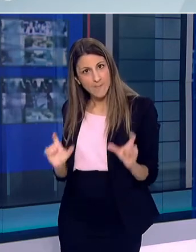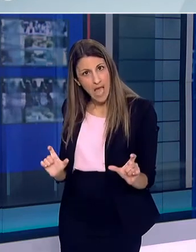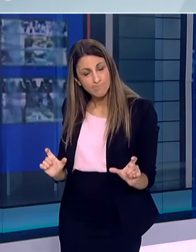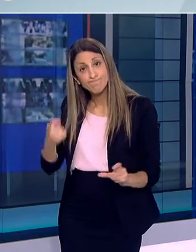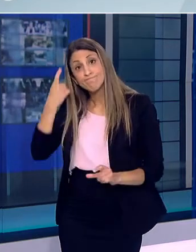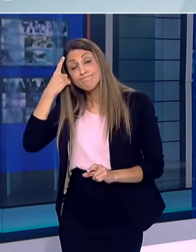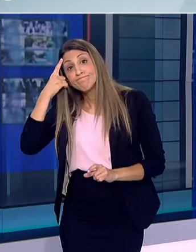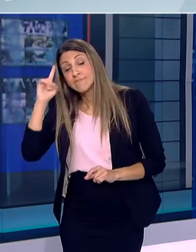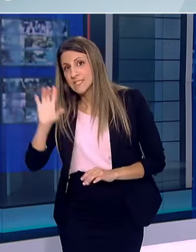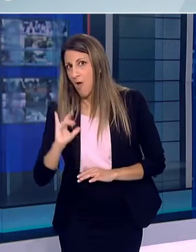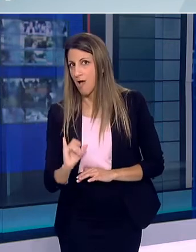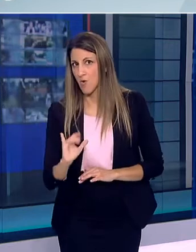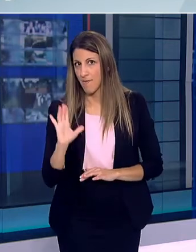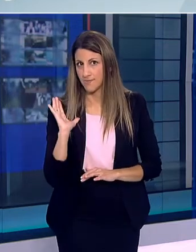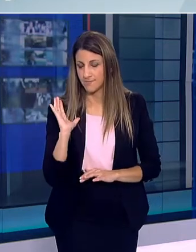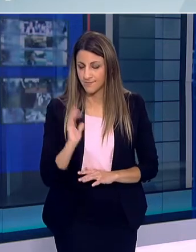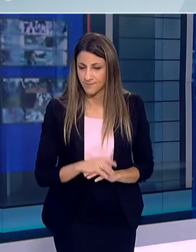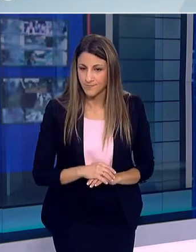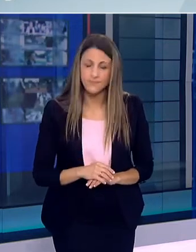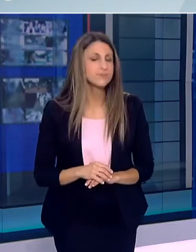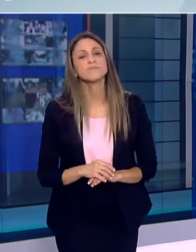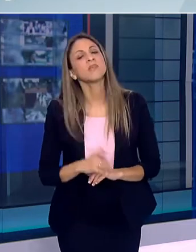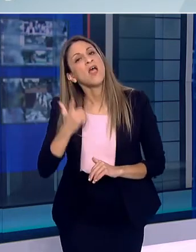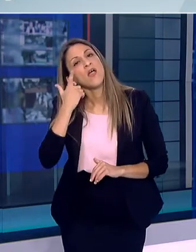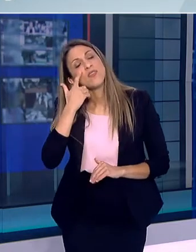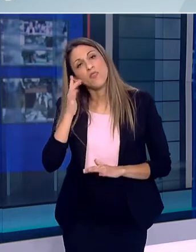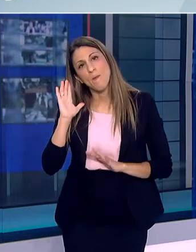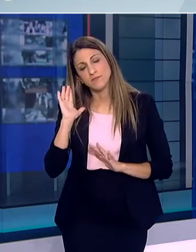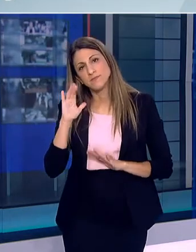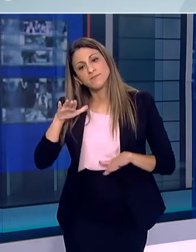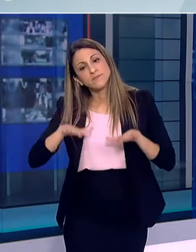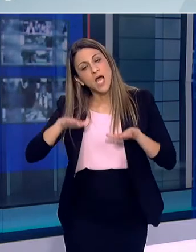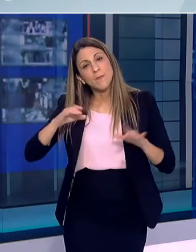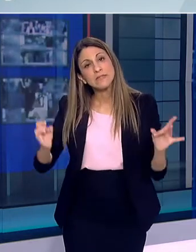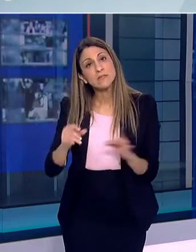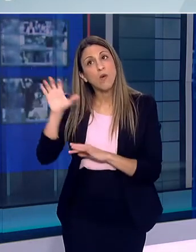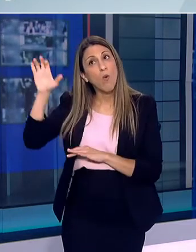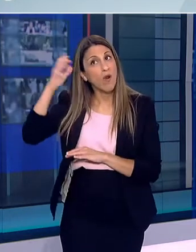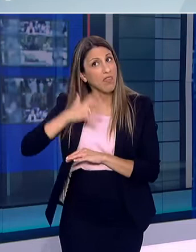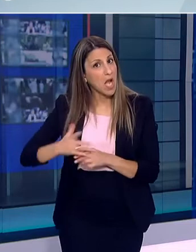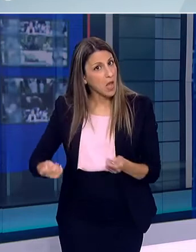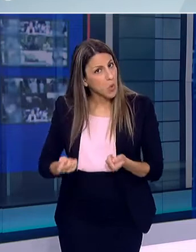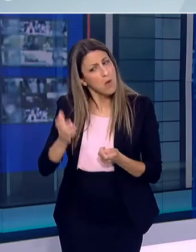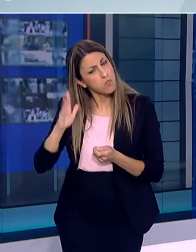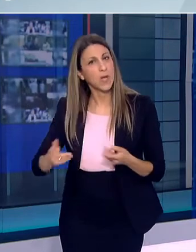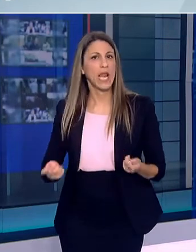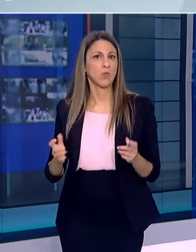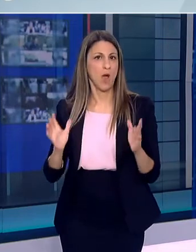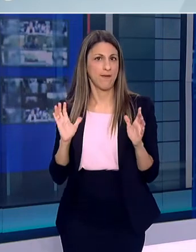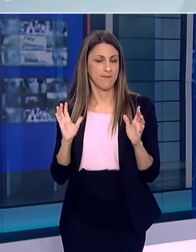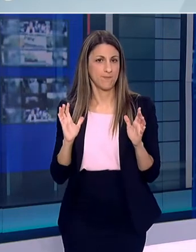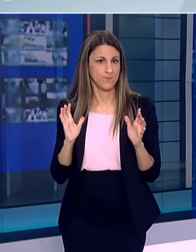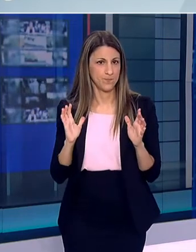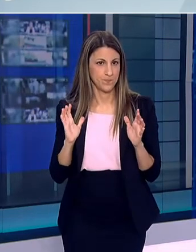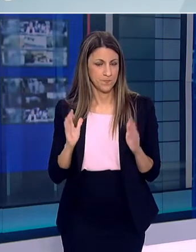μια χώρα δεν κερδίζει έδαφος στις ευρωπαϊκές οδηγίες αλλά μπορεί να γίνει εάν κάποια χώρα το κρίνει απαραίτητο για κάποιες χώρες οι οποίες κρίνονται σαν